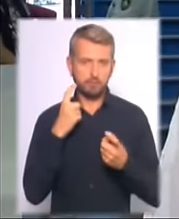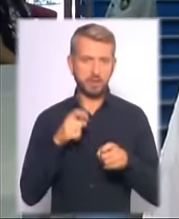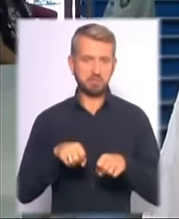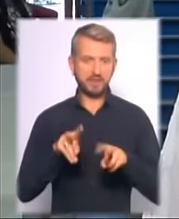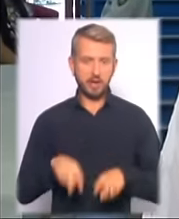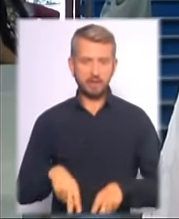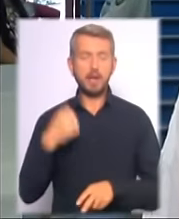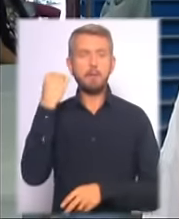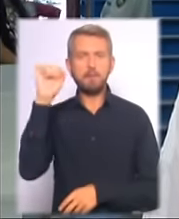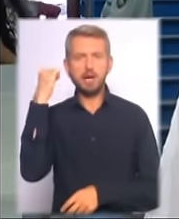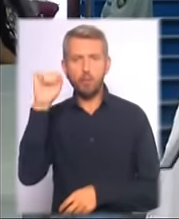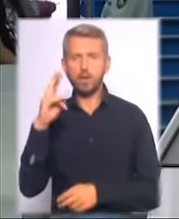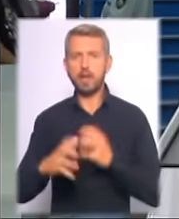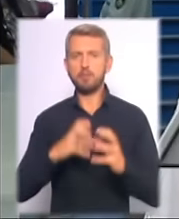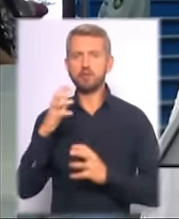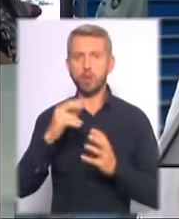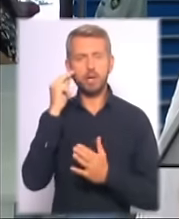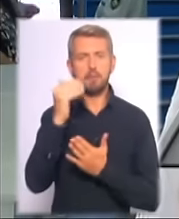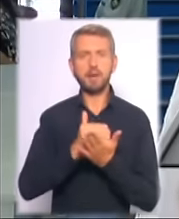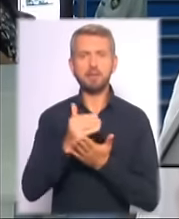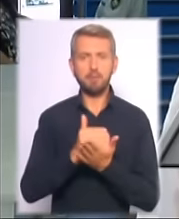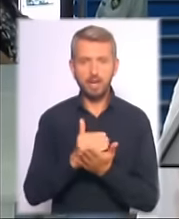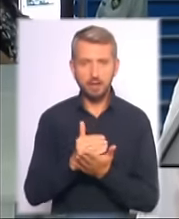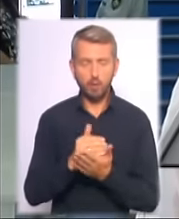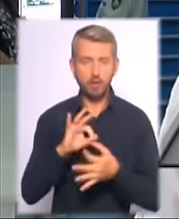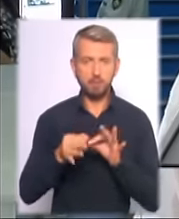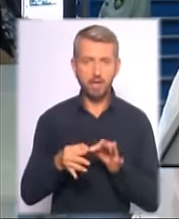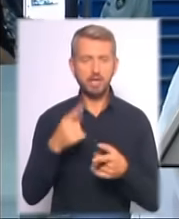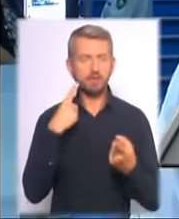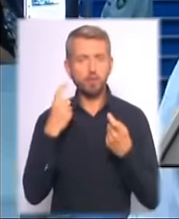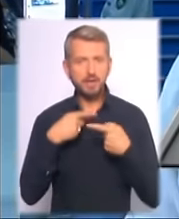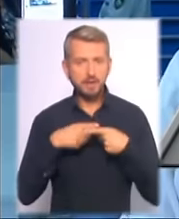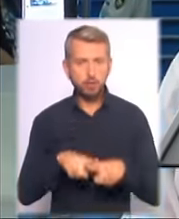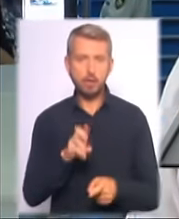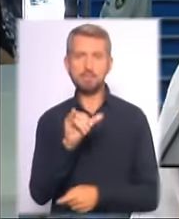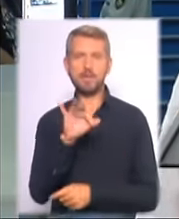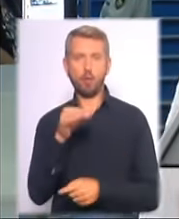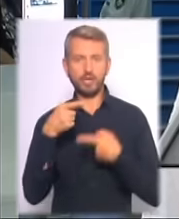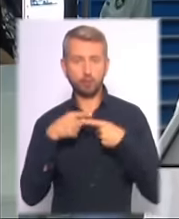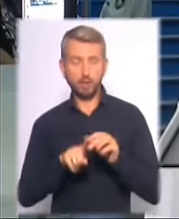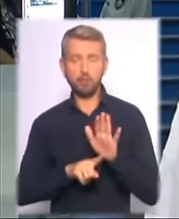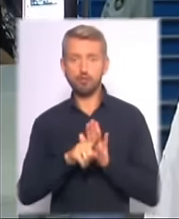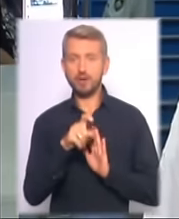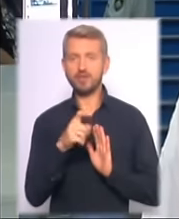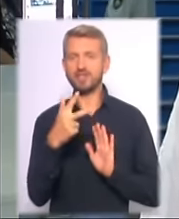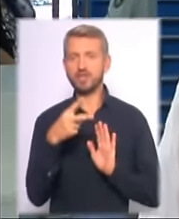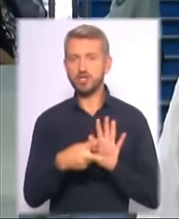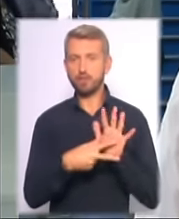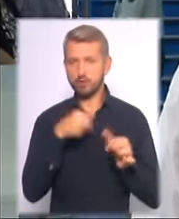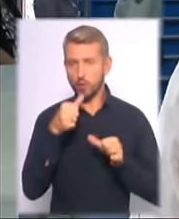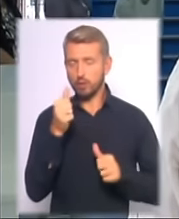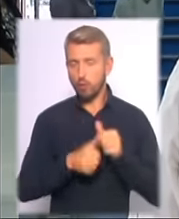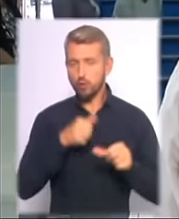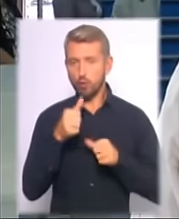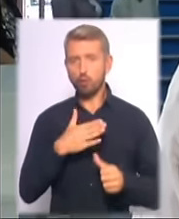міжнародних предметних олімпіадах з інформаційних технологій, з біотехнологій. Починаючи з 2008 року, кожного року